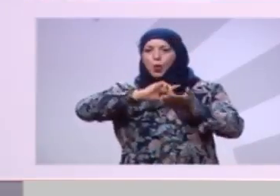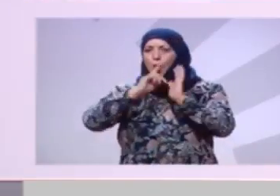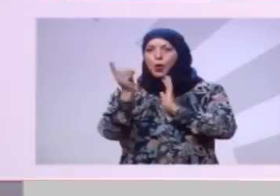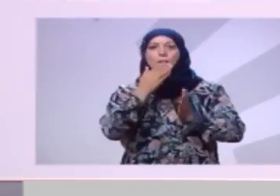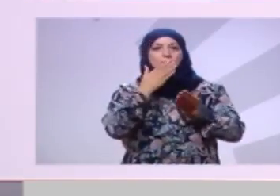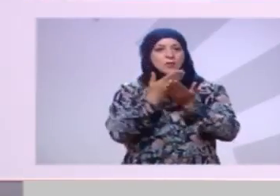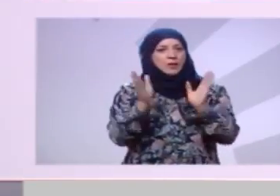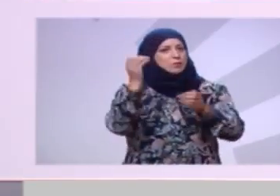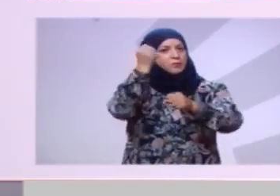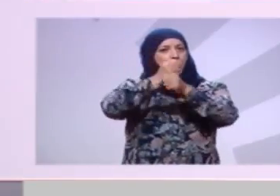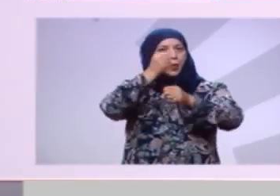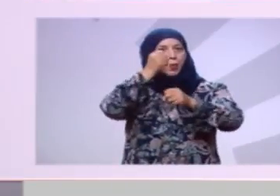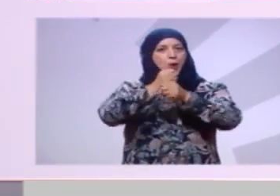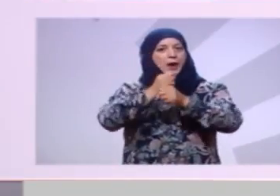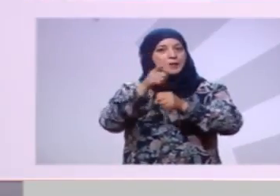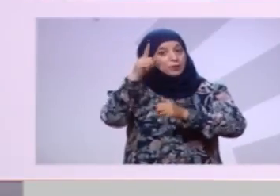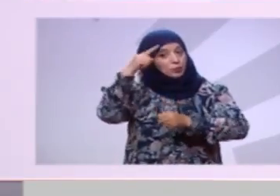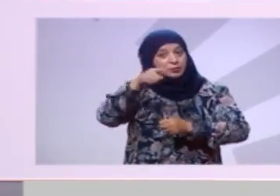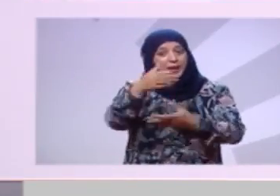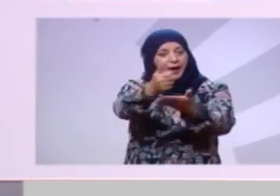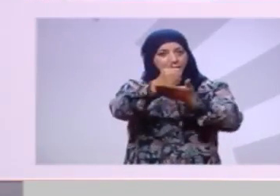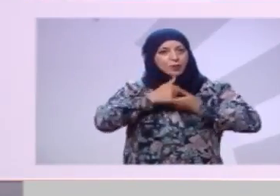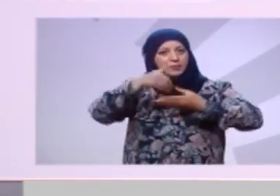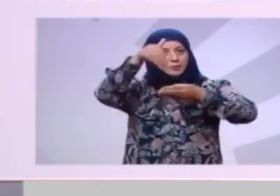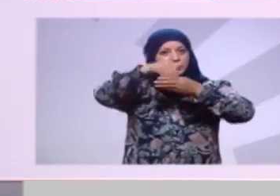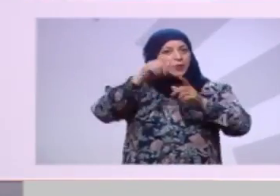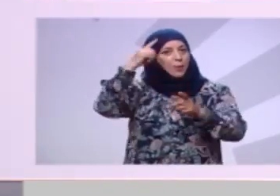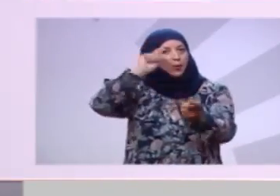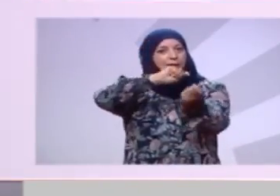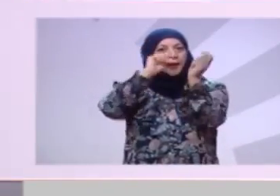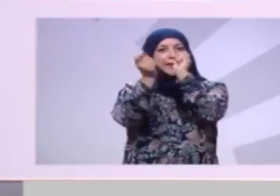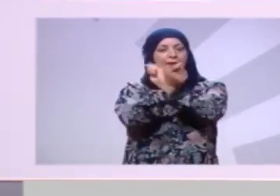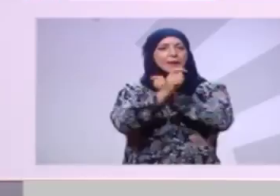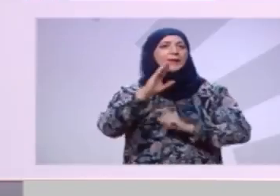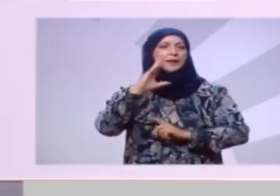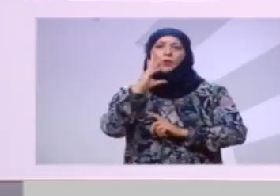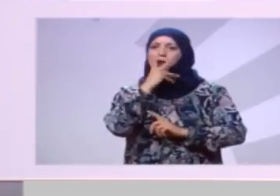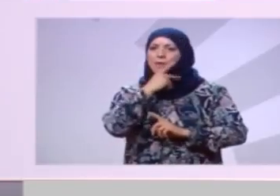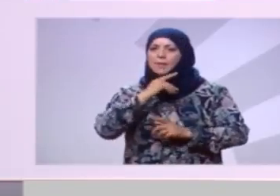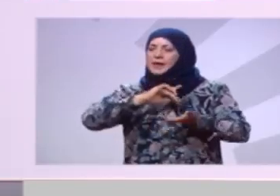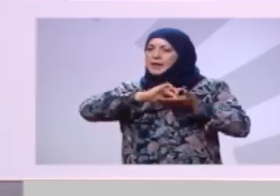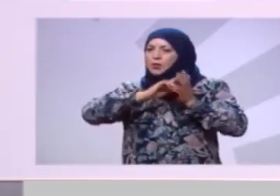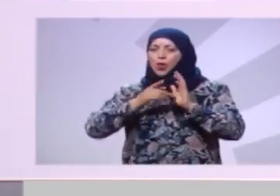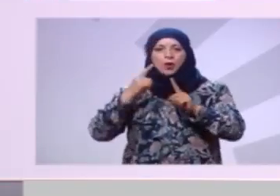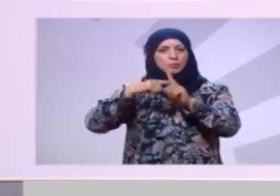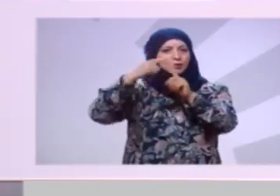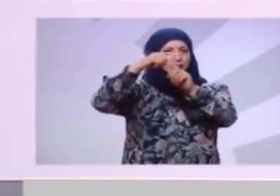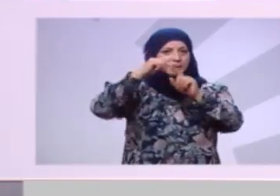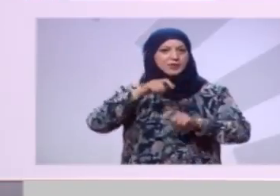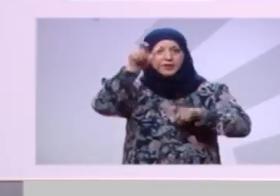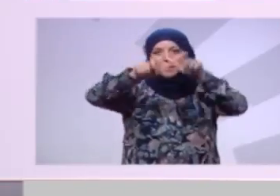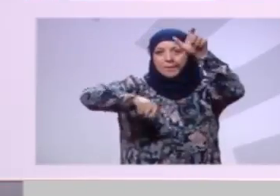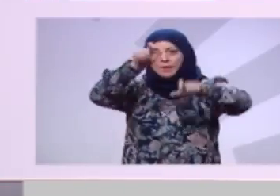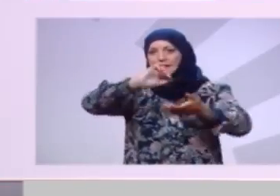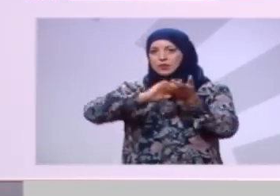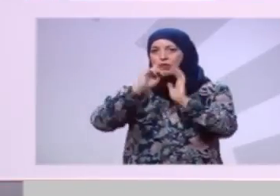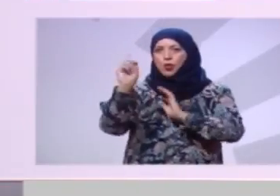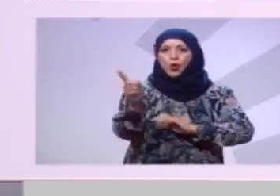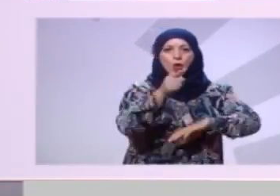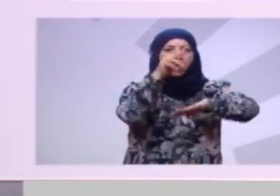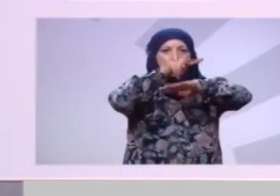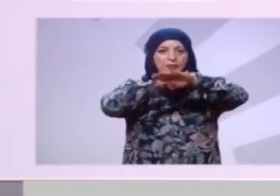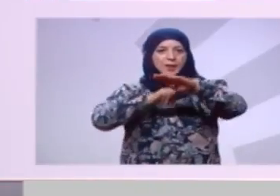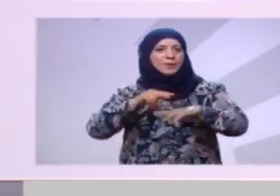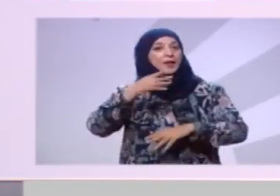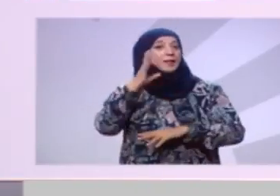ثقة في نيل ثقتكم الغالية وعزم على تغيير الواقع الردي نحو الأفضل المنشود يا أهلين في كل معتمديات